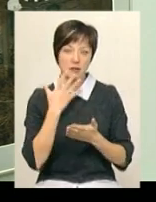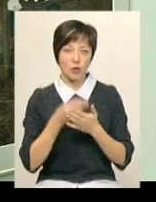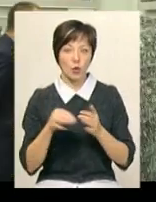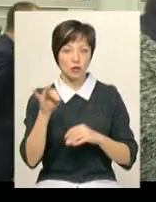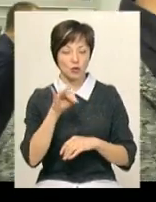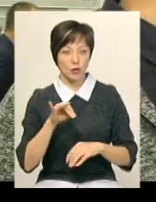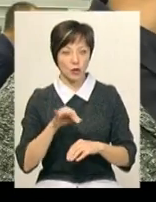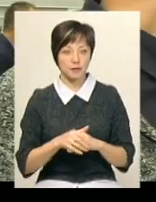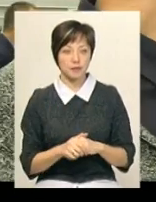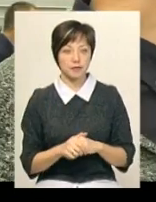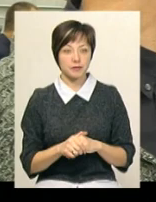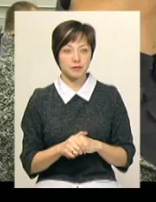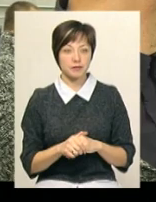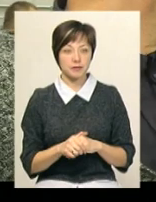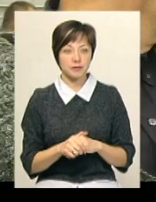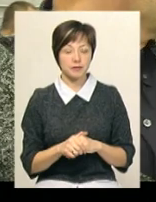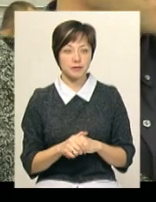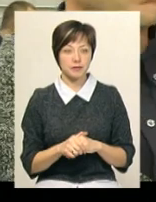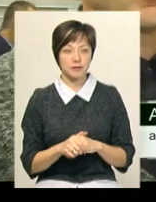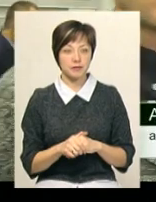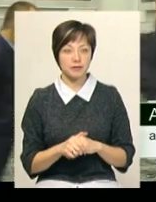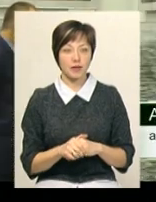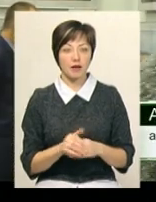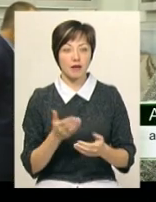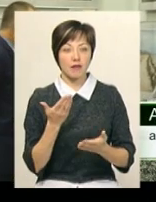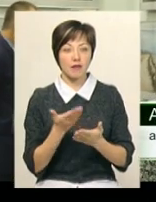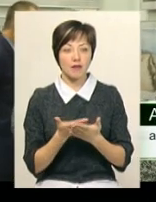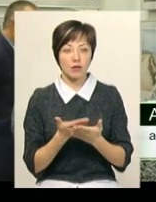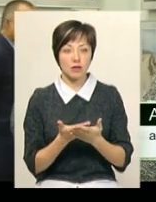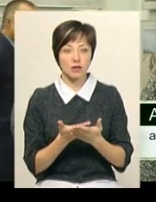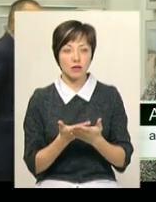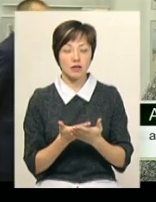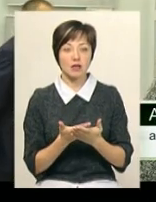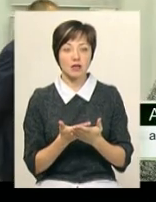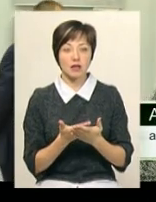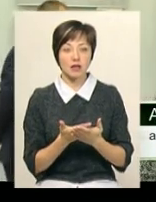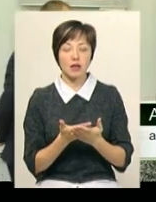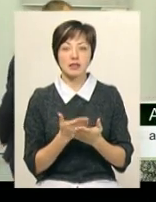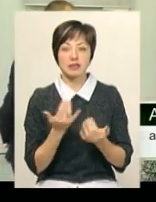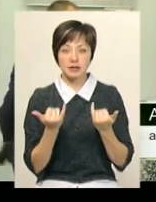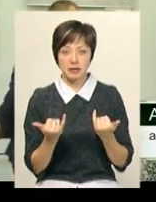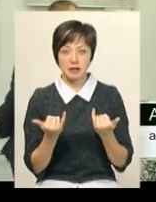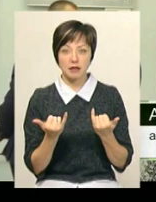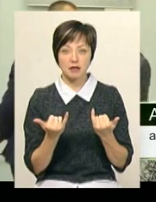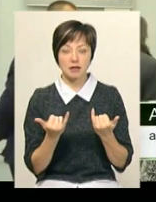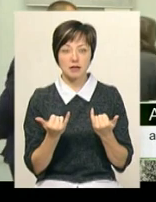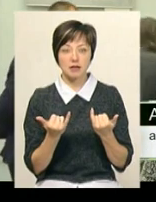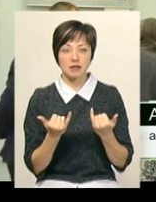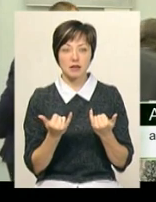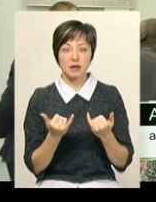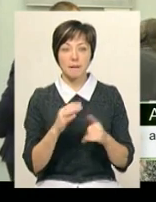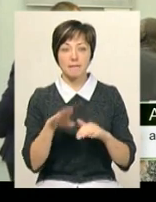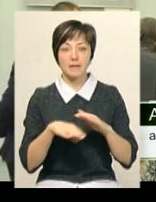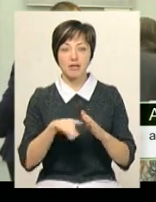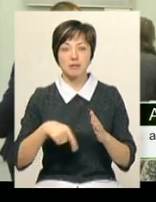історію. Олександр відвідання «Терекон» під містом Золоте. Ми залізли